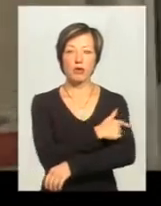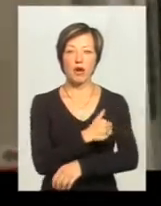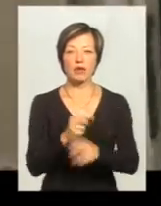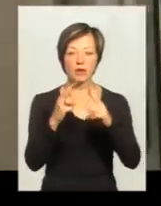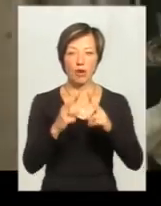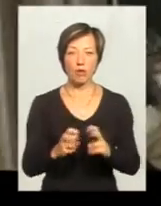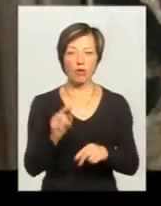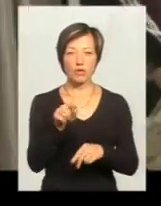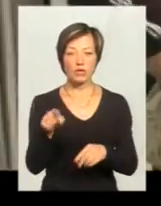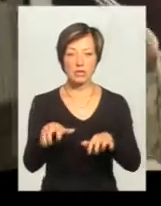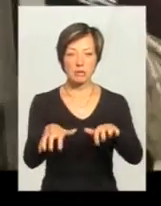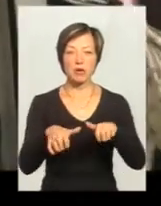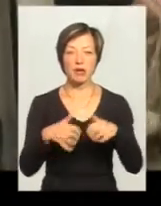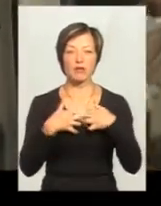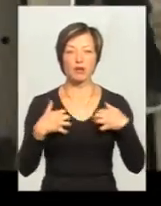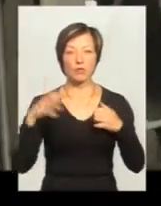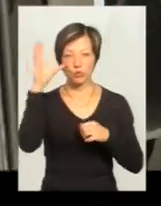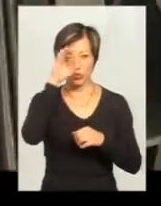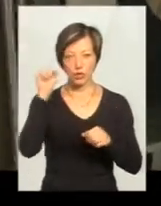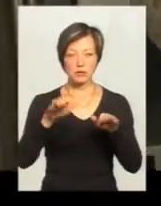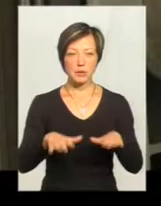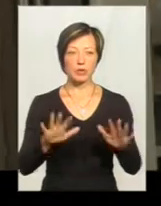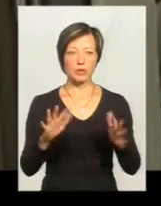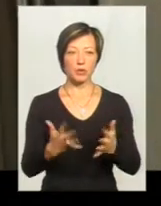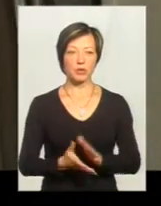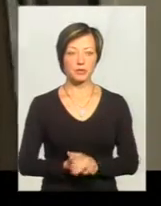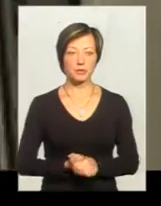огляд. Саме вони забирали тварину вночі з місця пригоди.